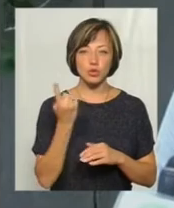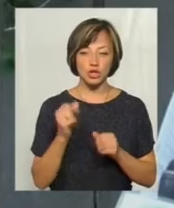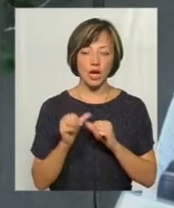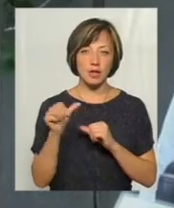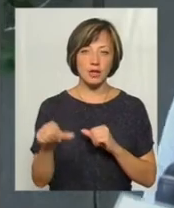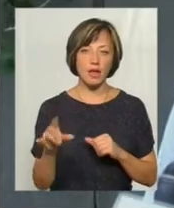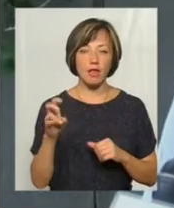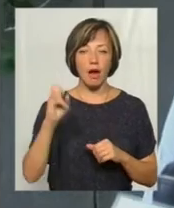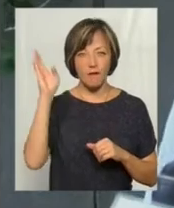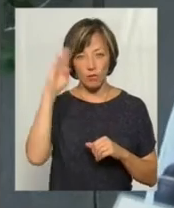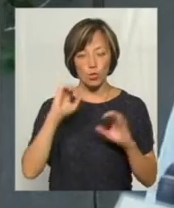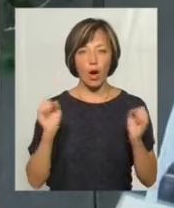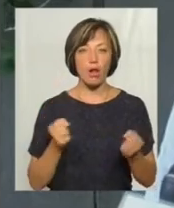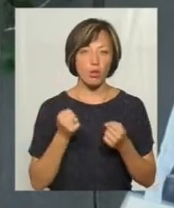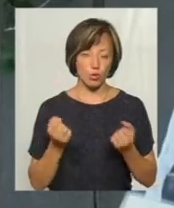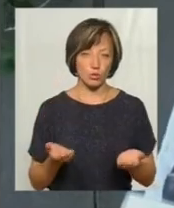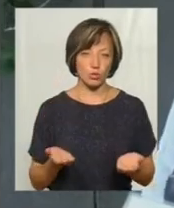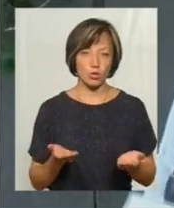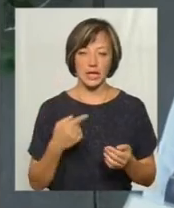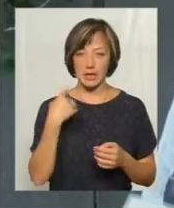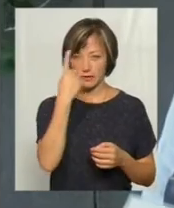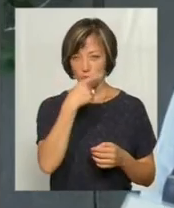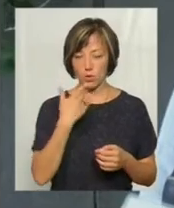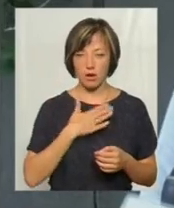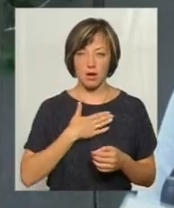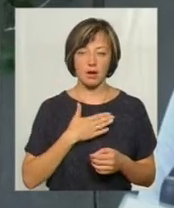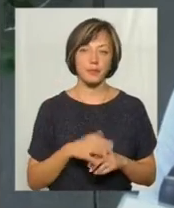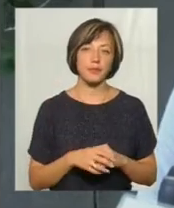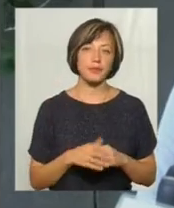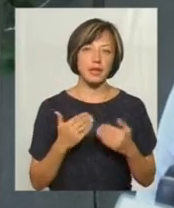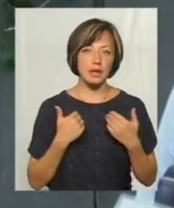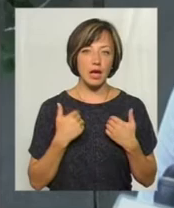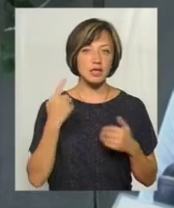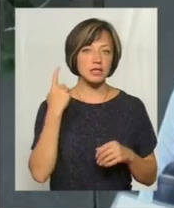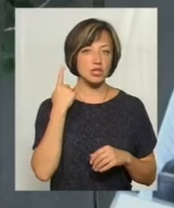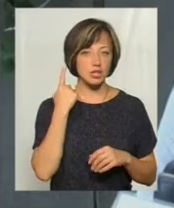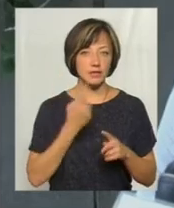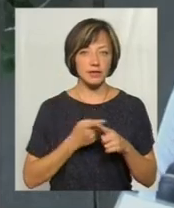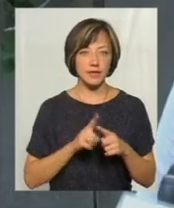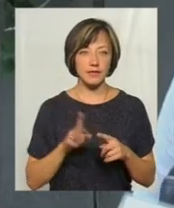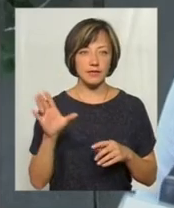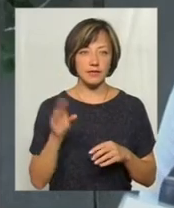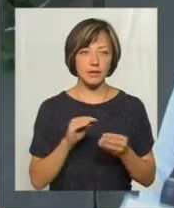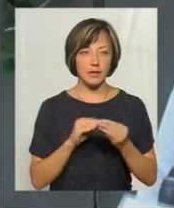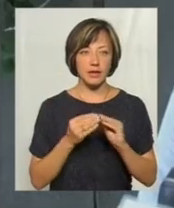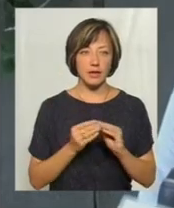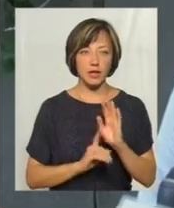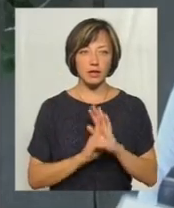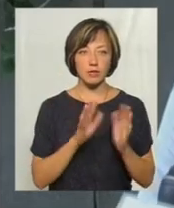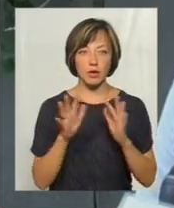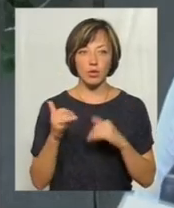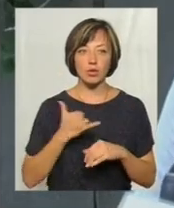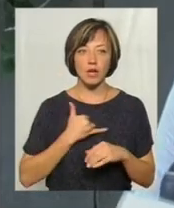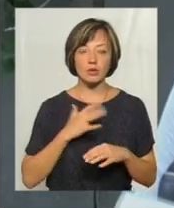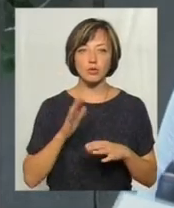віддельно на холодну воду, він індивідуальний. Ну, от я от слухав ці перипетії, які почали відбувати, що